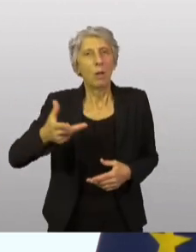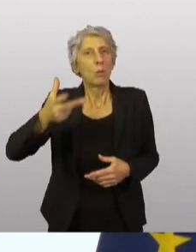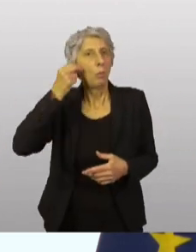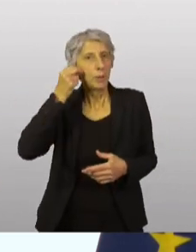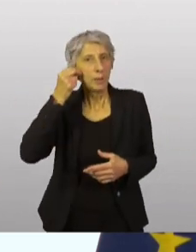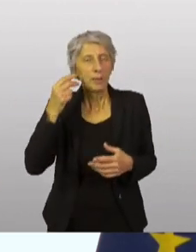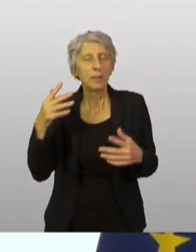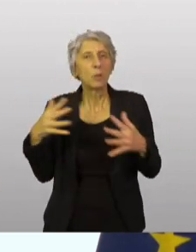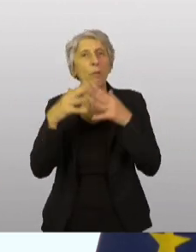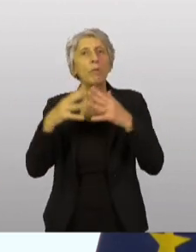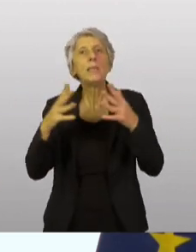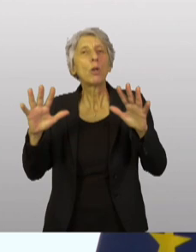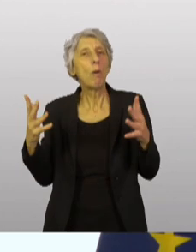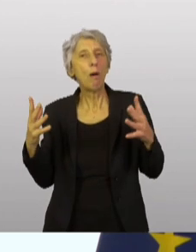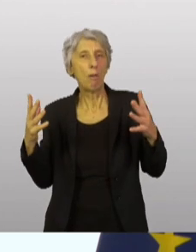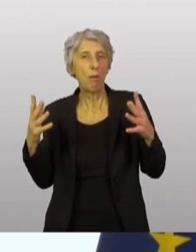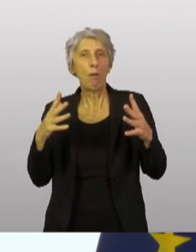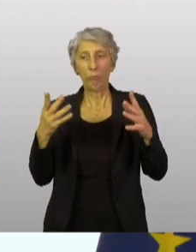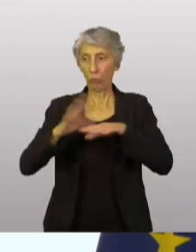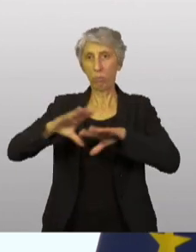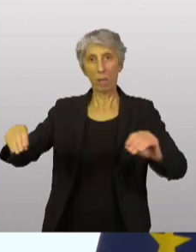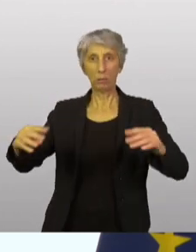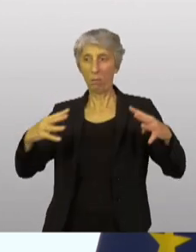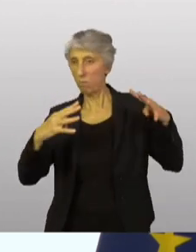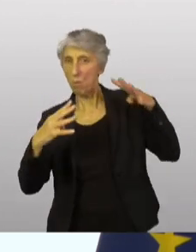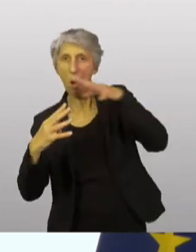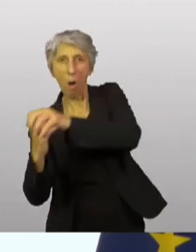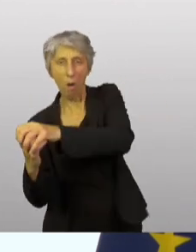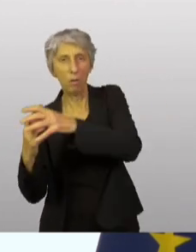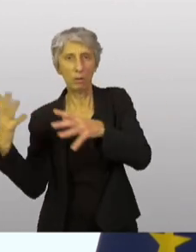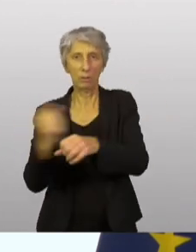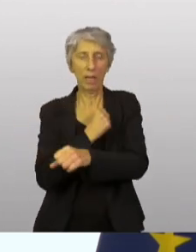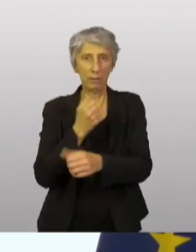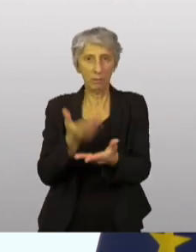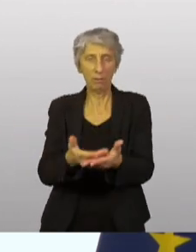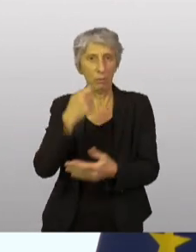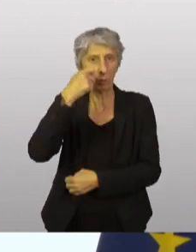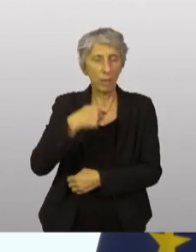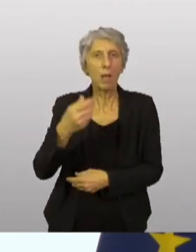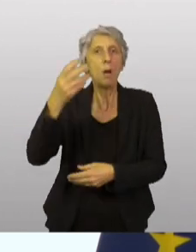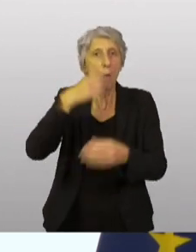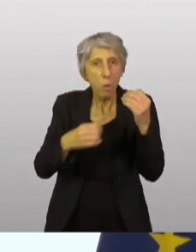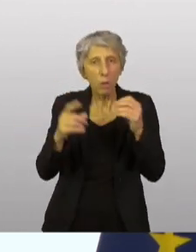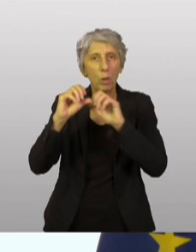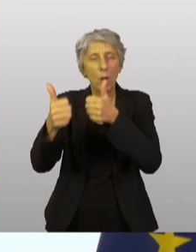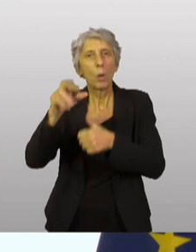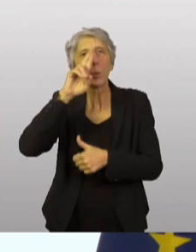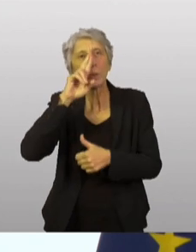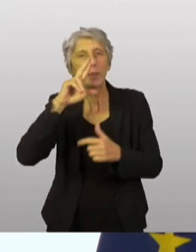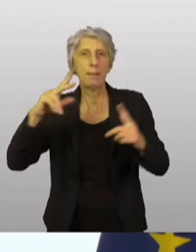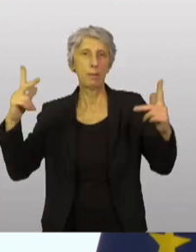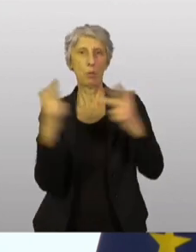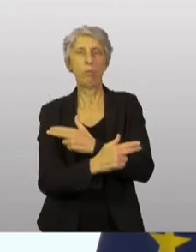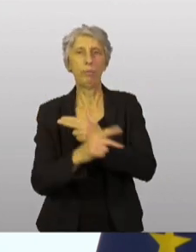soit sur le champ de bataille par la victoire de l'Ukraine, ou il peut se terminer aussi si la Russie le souhaite. Pour que la Russie